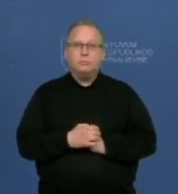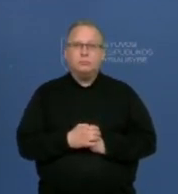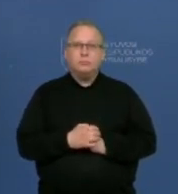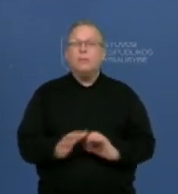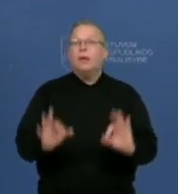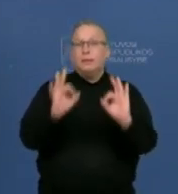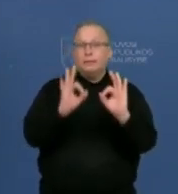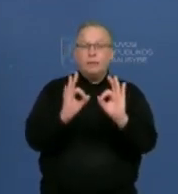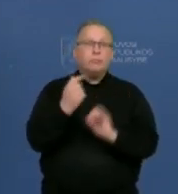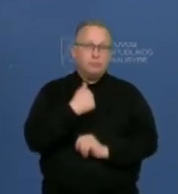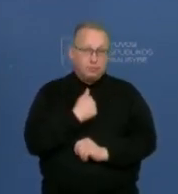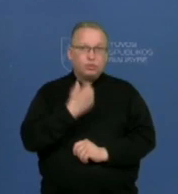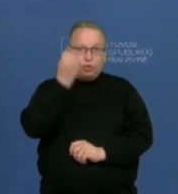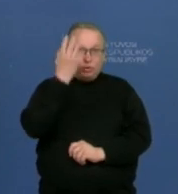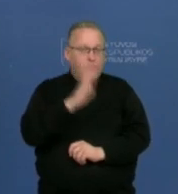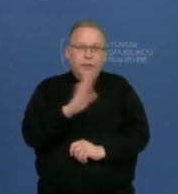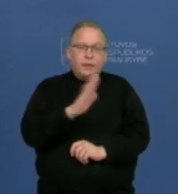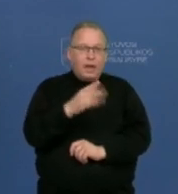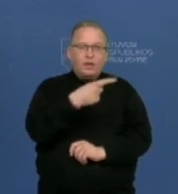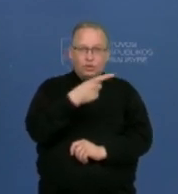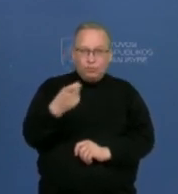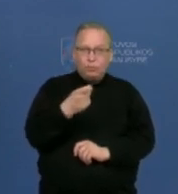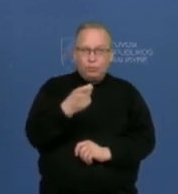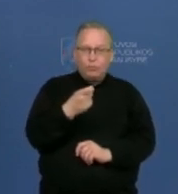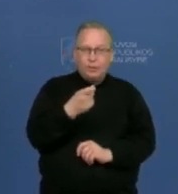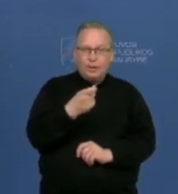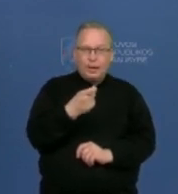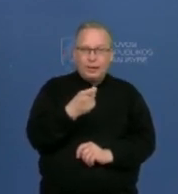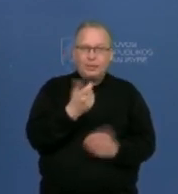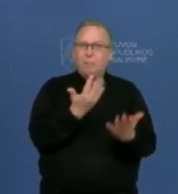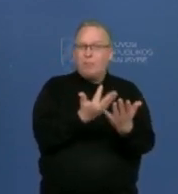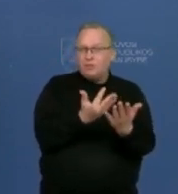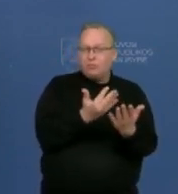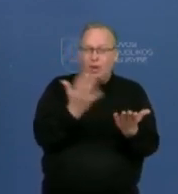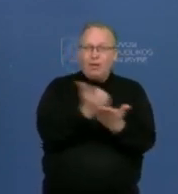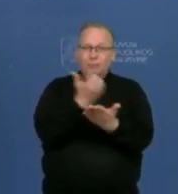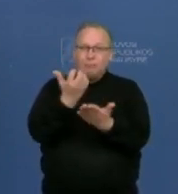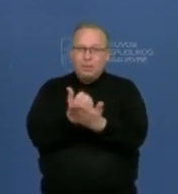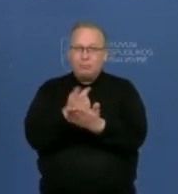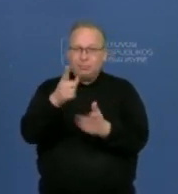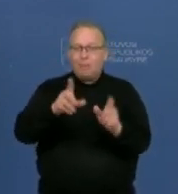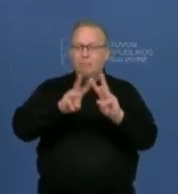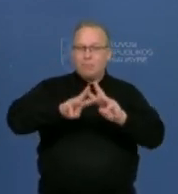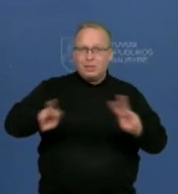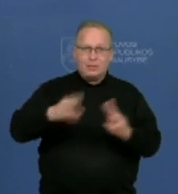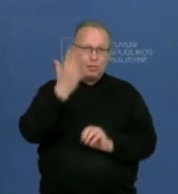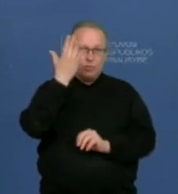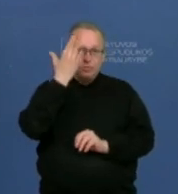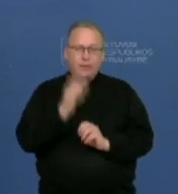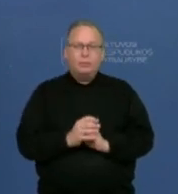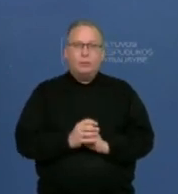kad ne šimtukai lemia mokinio rezultatą, ar ne, ministerijos manimu,